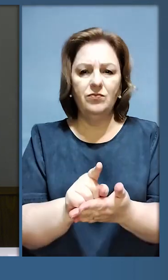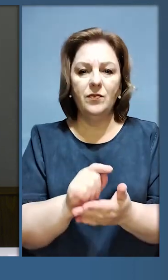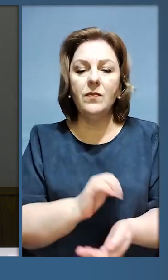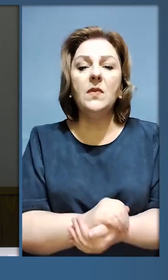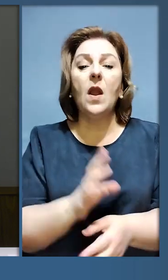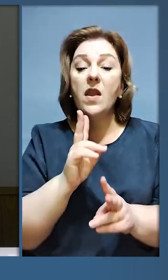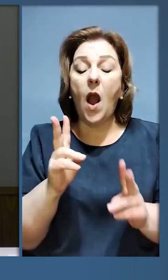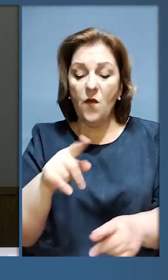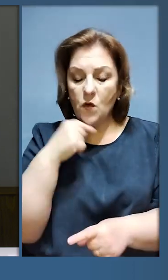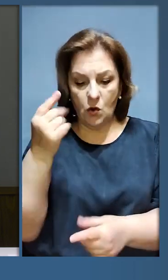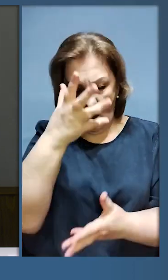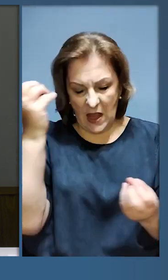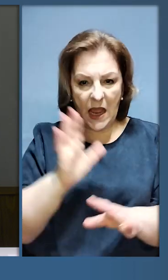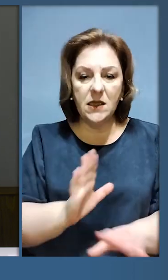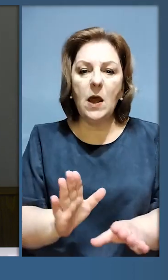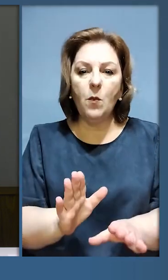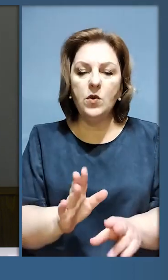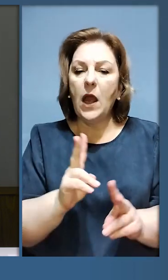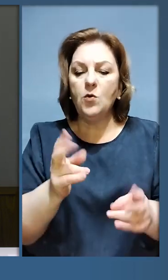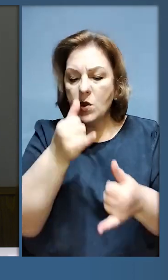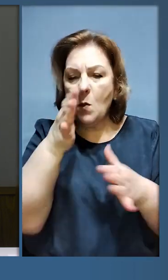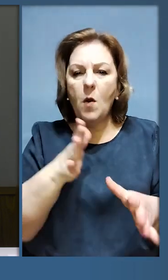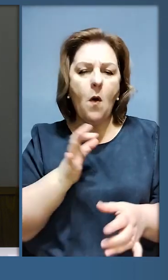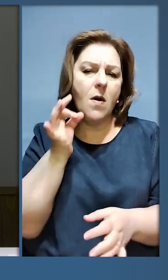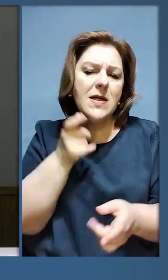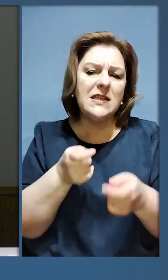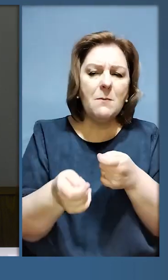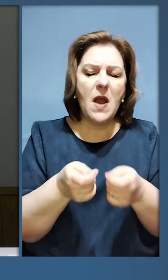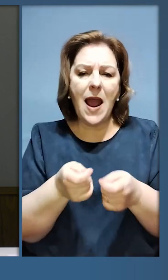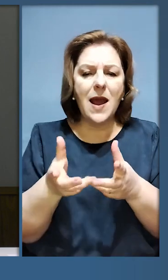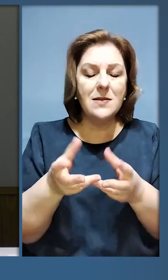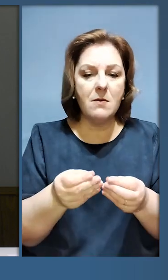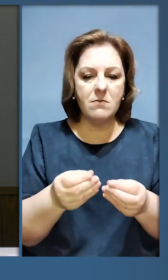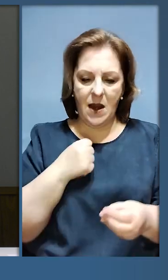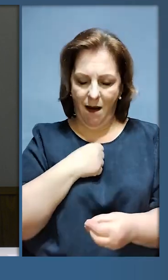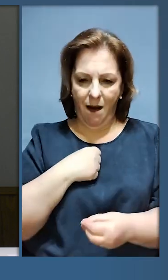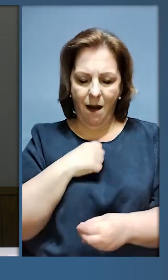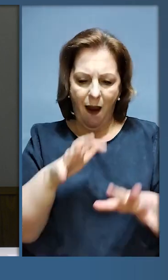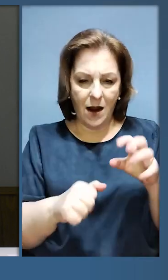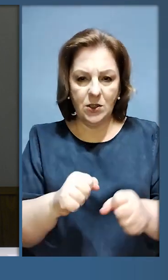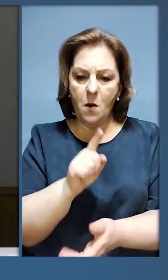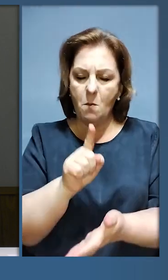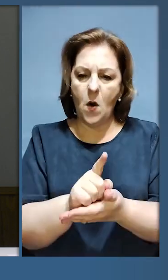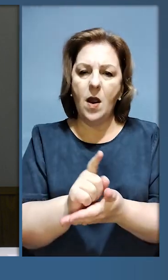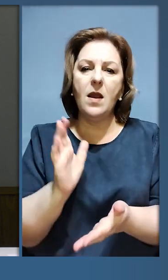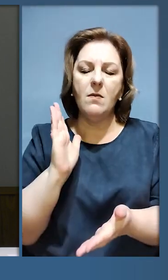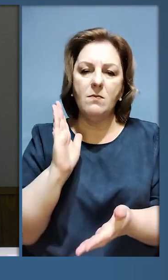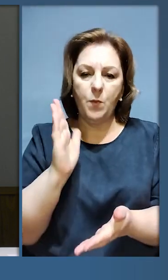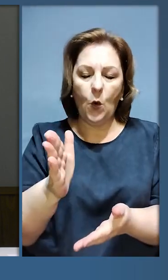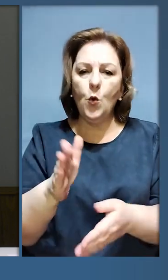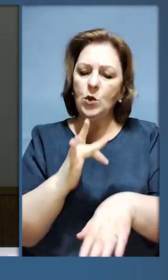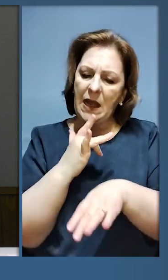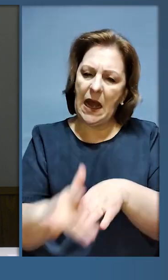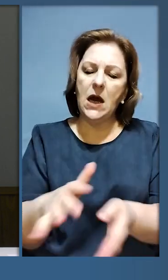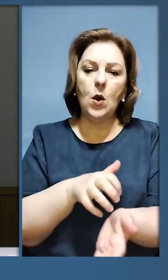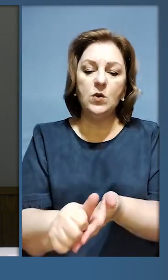Такою, про яку в Росії вже не забудуть. Такою, якою не можна буде зманіпулювати. Агресор має